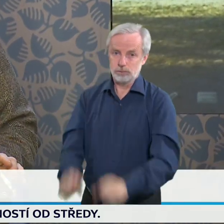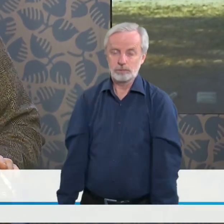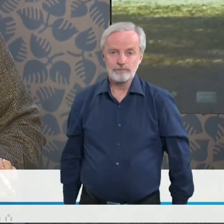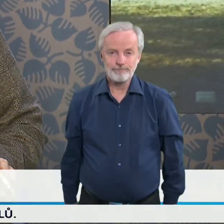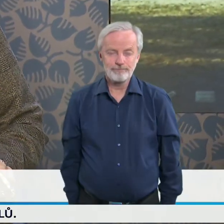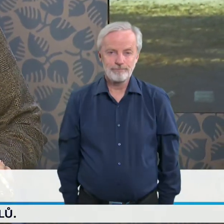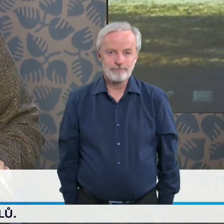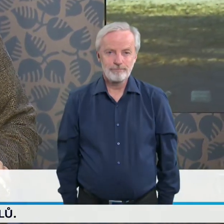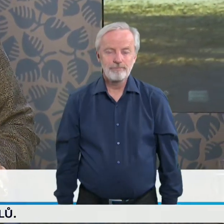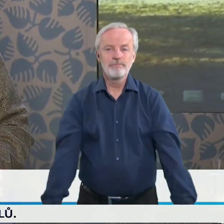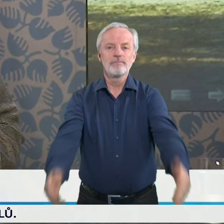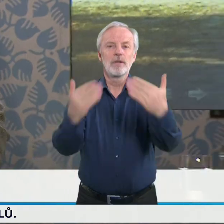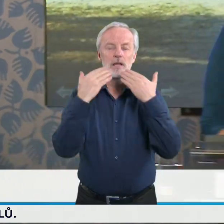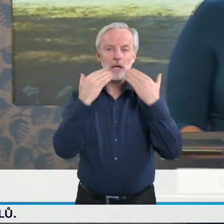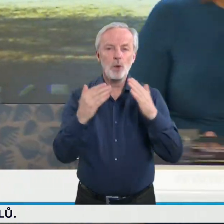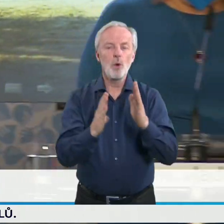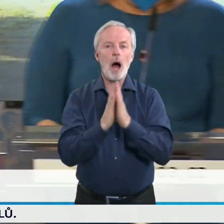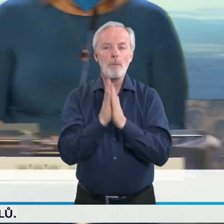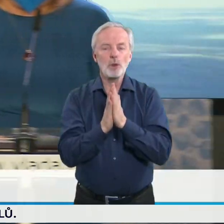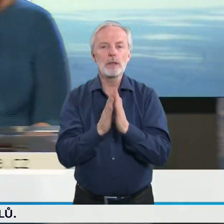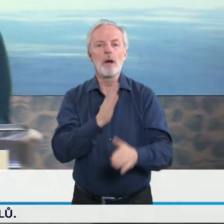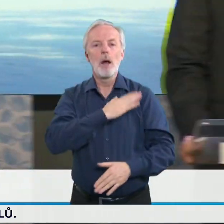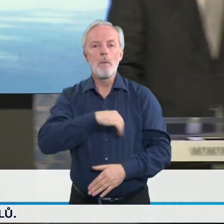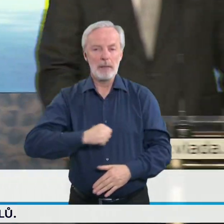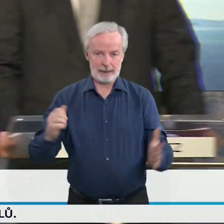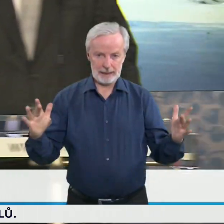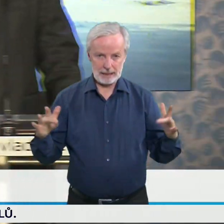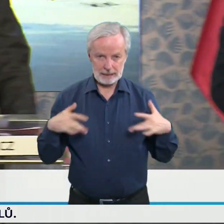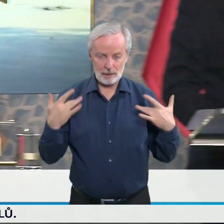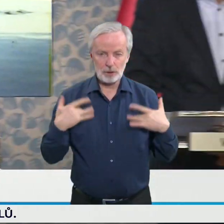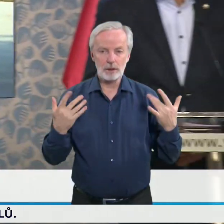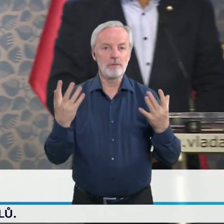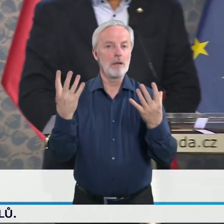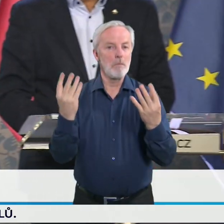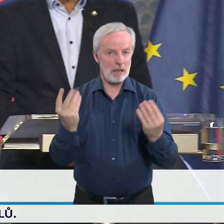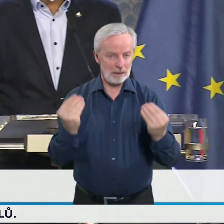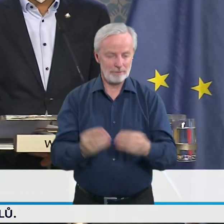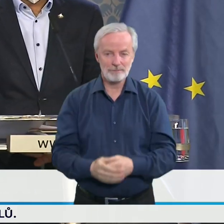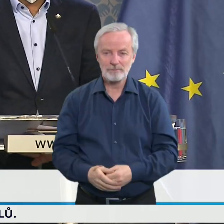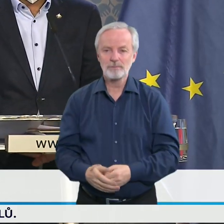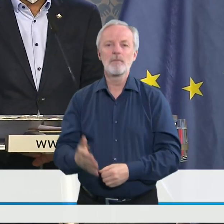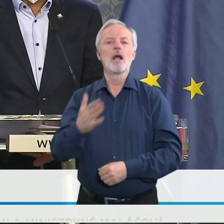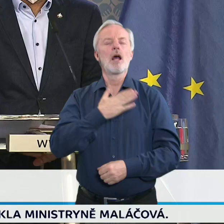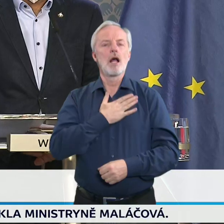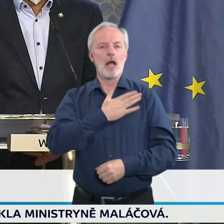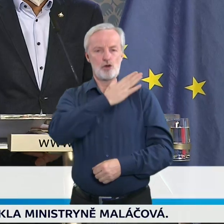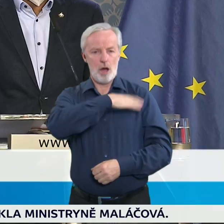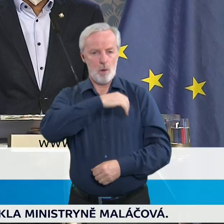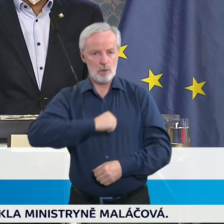Minister zdravotnictví, pan Jan Blatný. Pokud se týká našeho rezortu, tak jsme jednak předložili